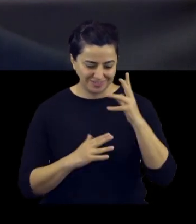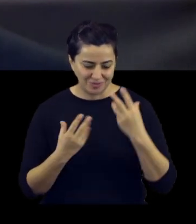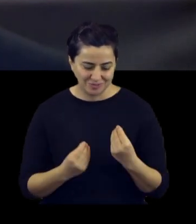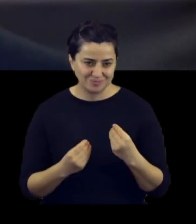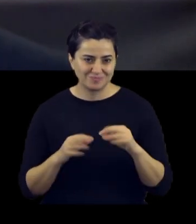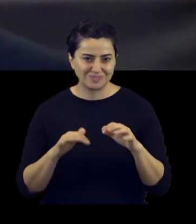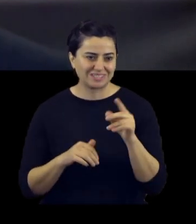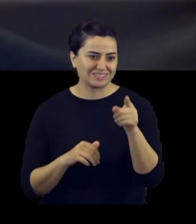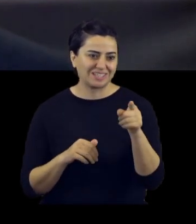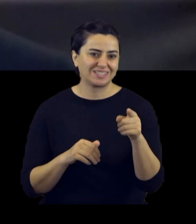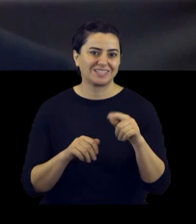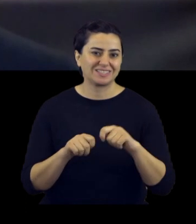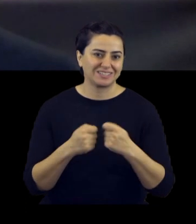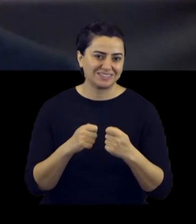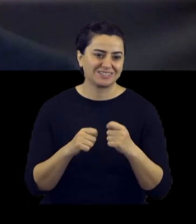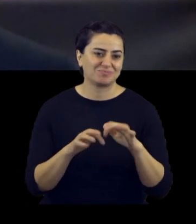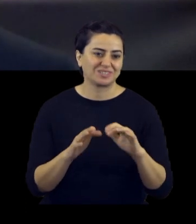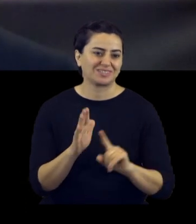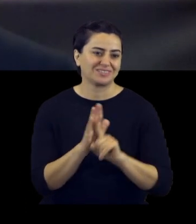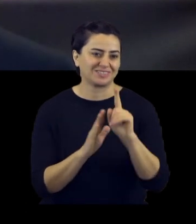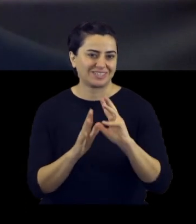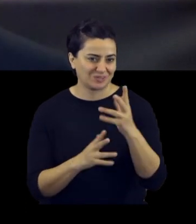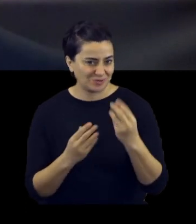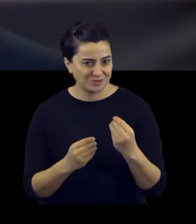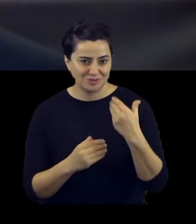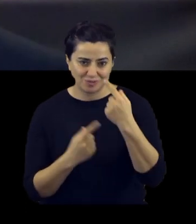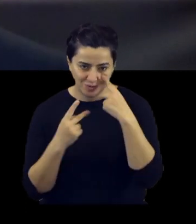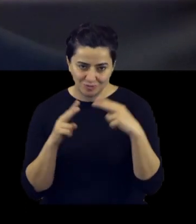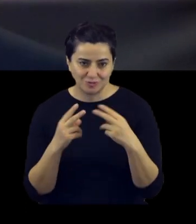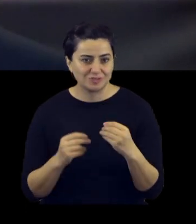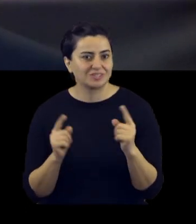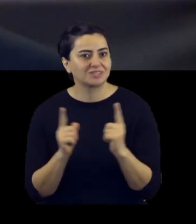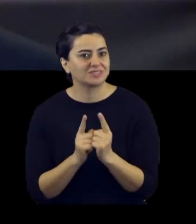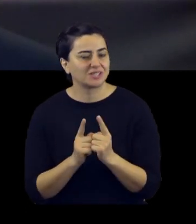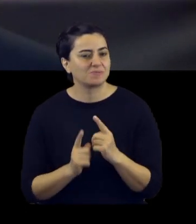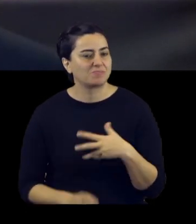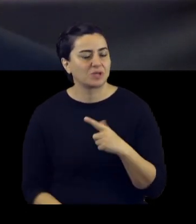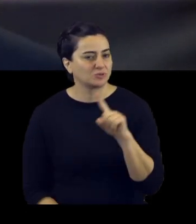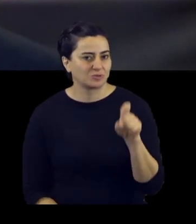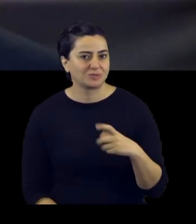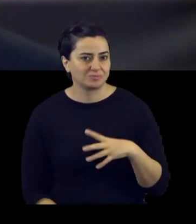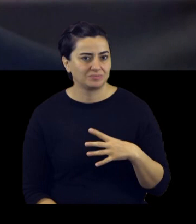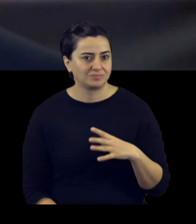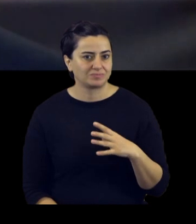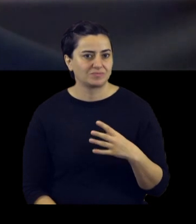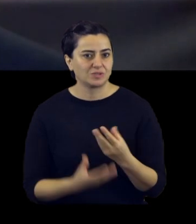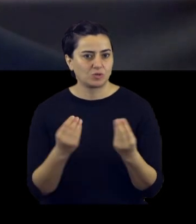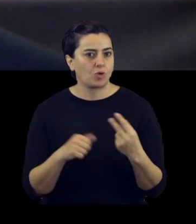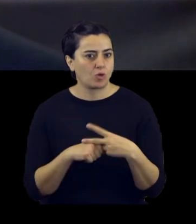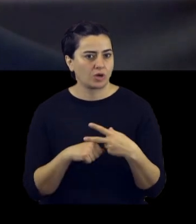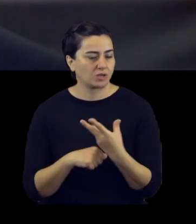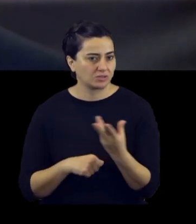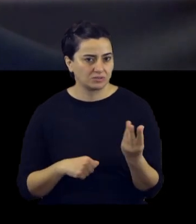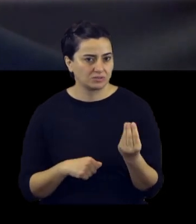getirdi. Bilgisayarlar da seni oraya getirmiş. Umarım daha da iyi noktalarda görürüz. Peki çok kısa olarak sana şunu sormak istiyorum. Şimdi birçok